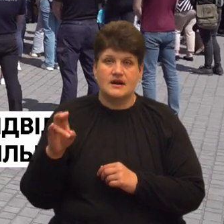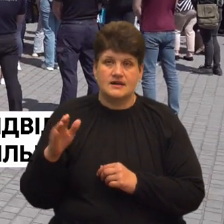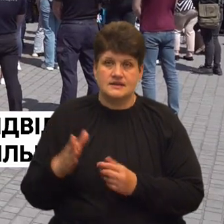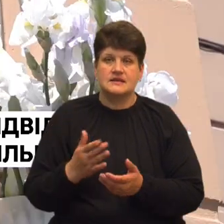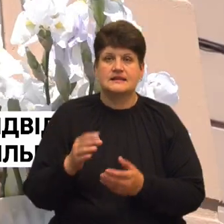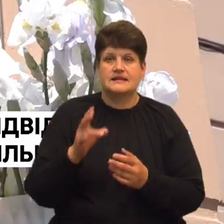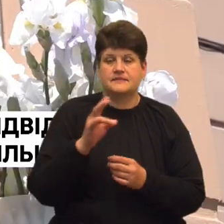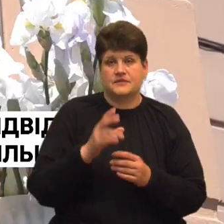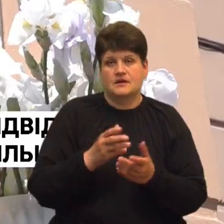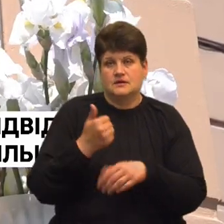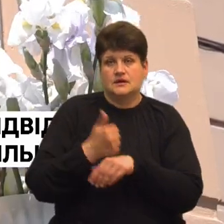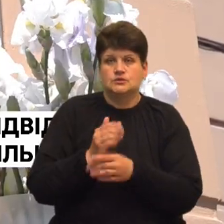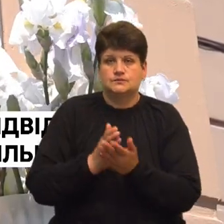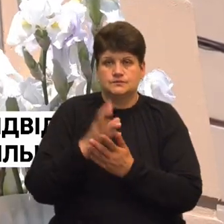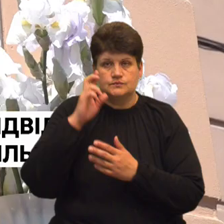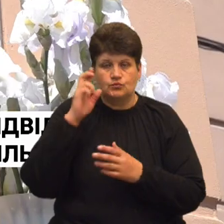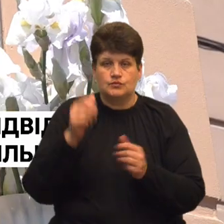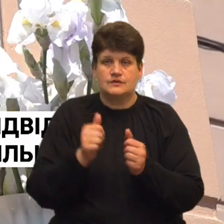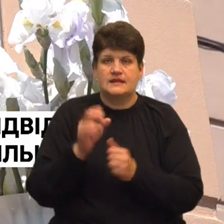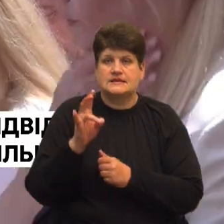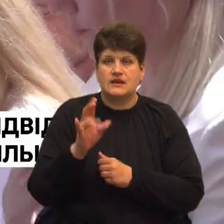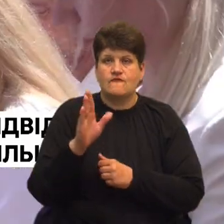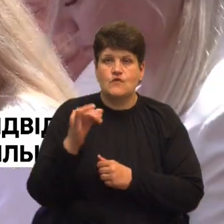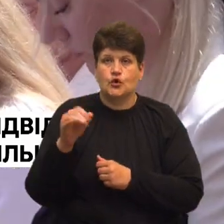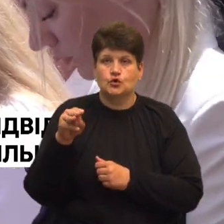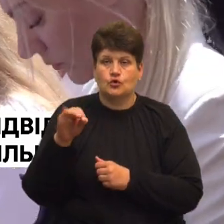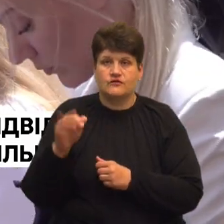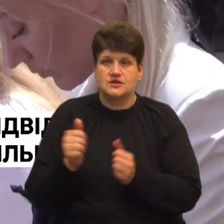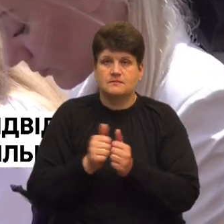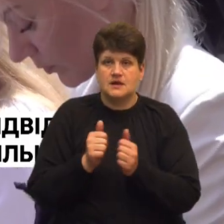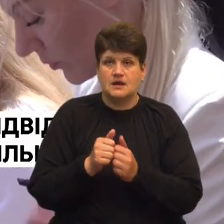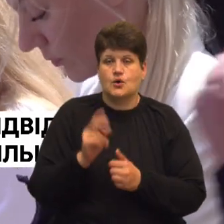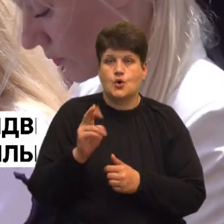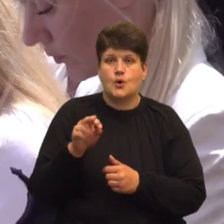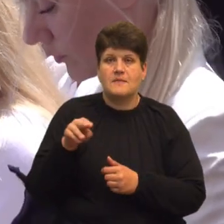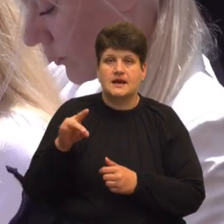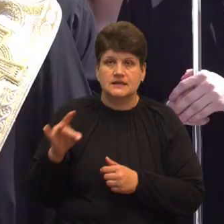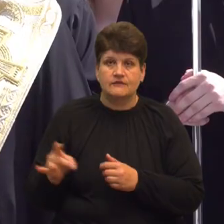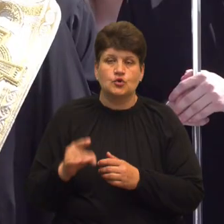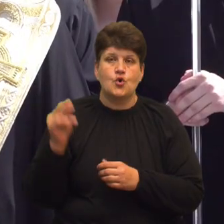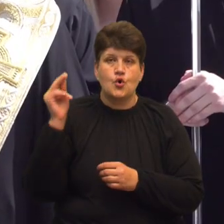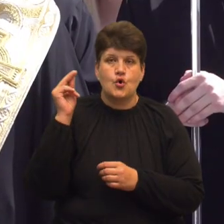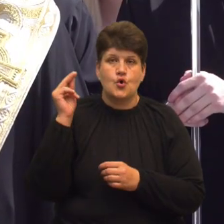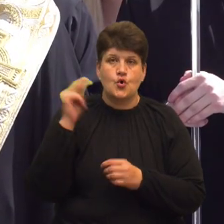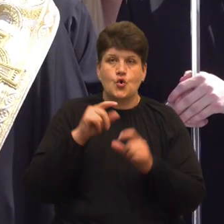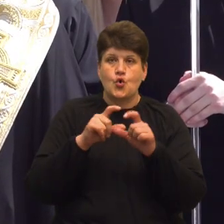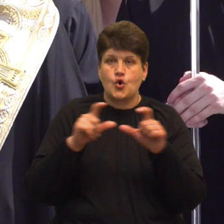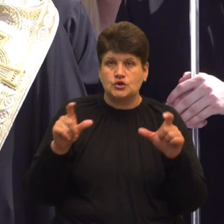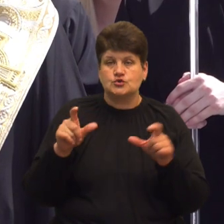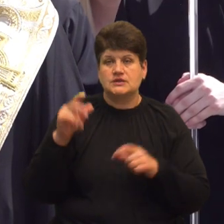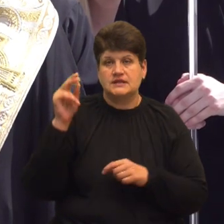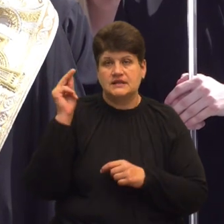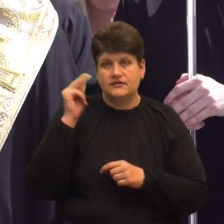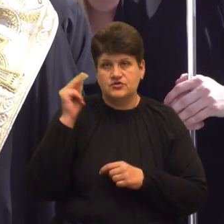Войтовича. Її відправили біля пам'ятної дошки на фасаді кооперативного коледжу в Тернополі, де навчався Назарій. Ти, це воскресіння,